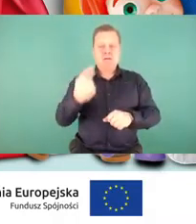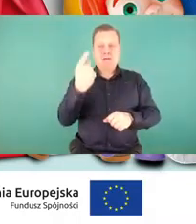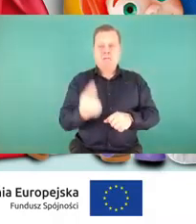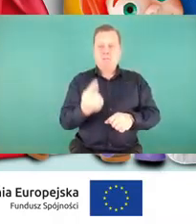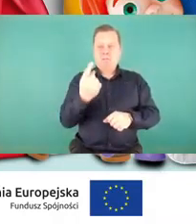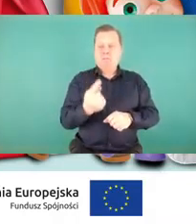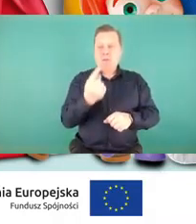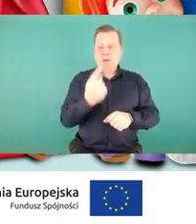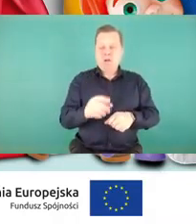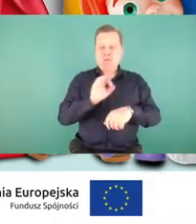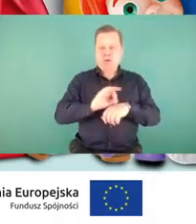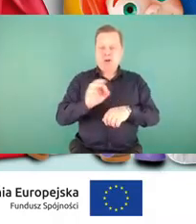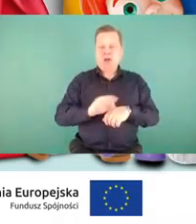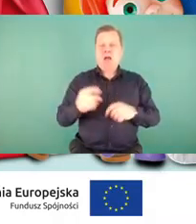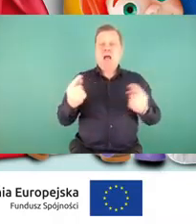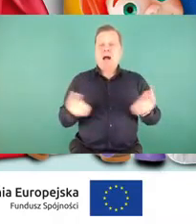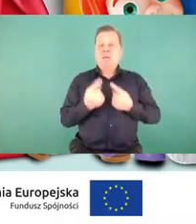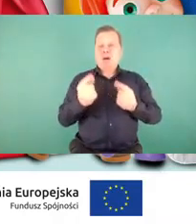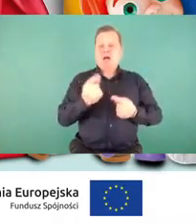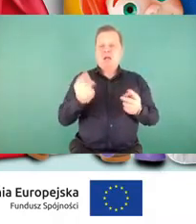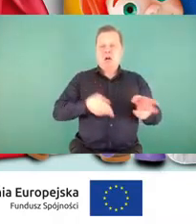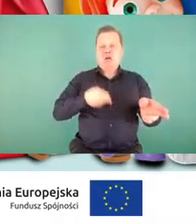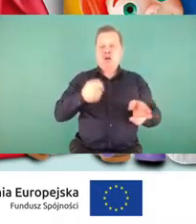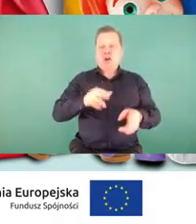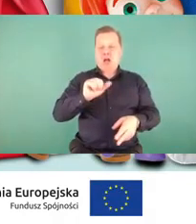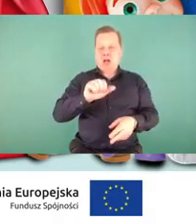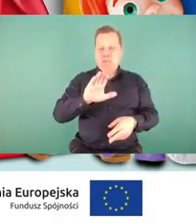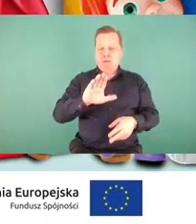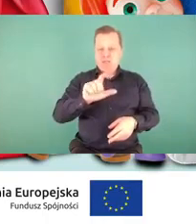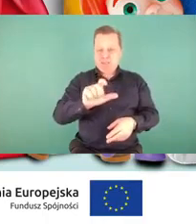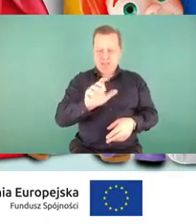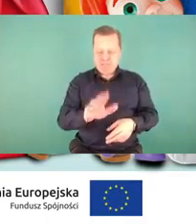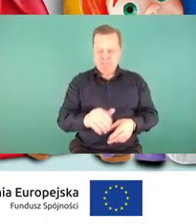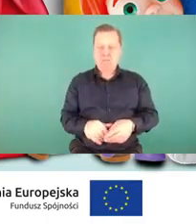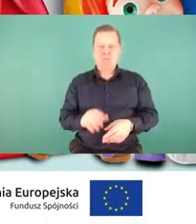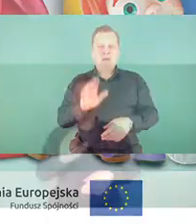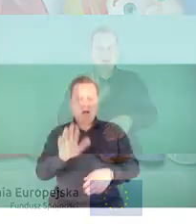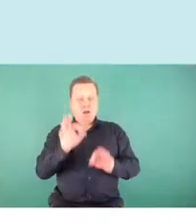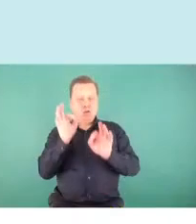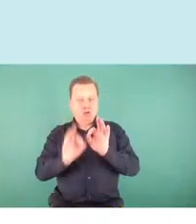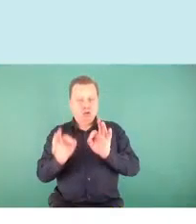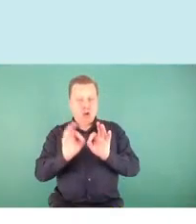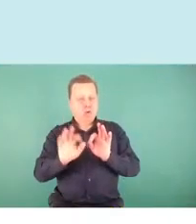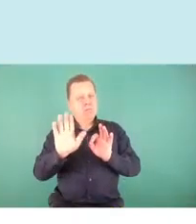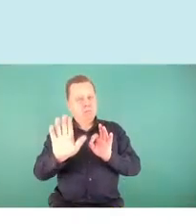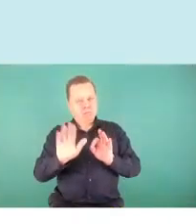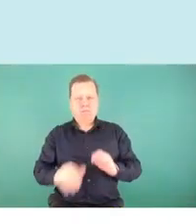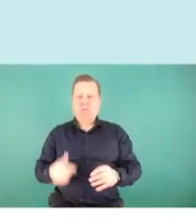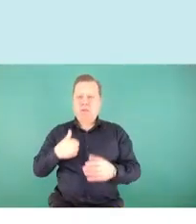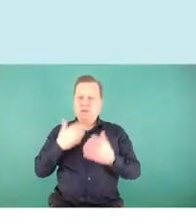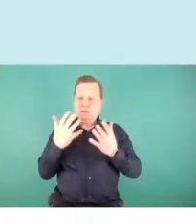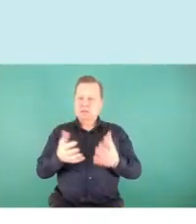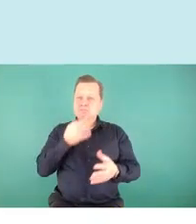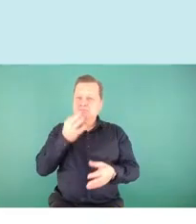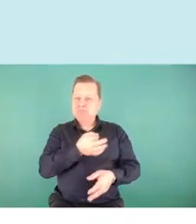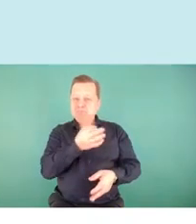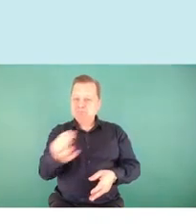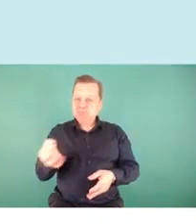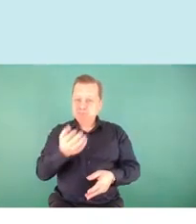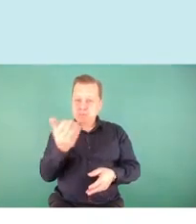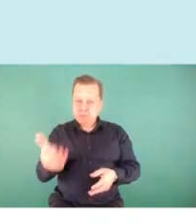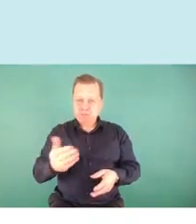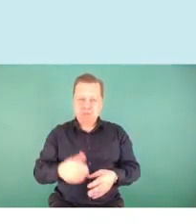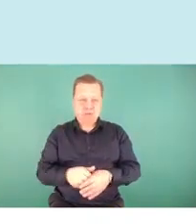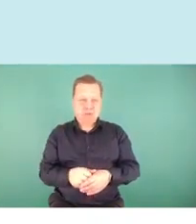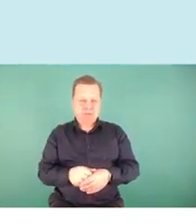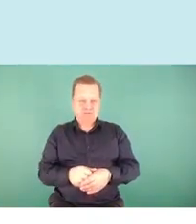projektu kampania kolejowa ABC. Zanim jednak przejdziemy do szczegółów, chciałbym zadać pytanie i chciałbym, żebyśmy